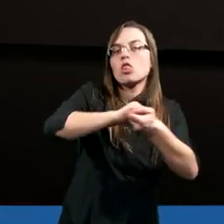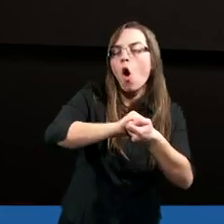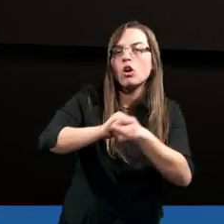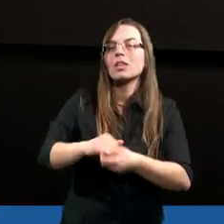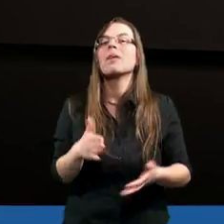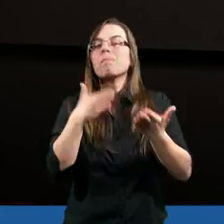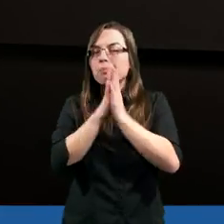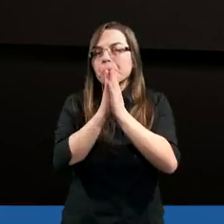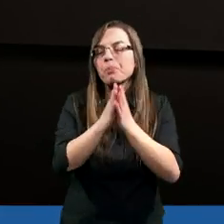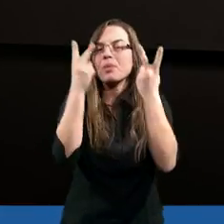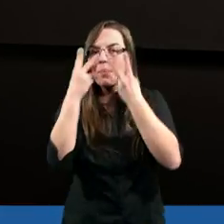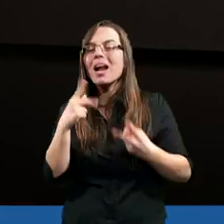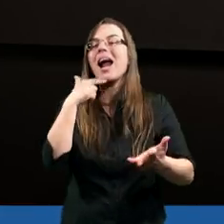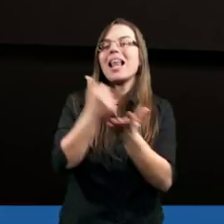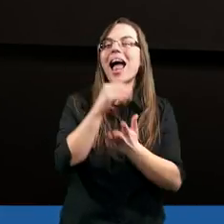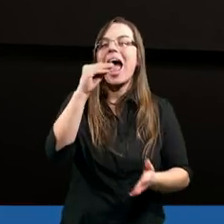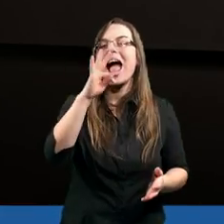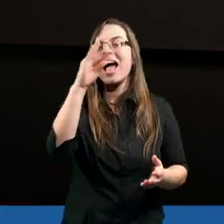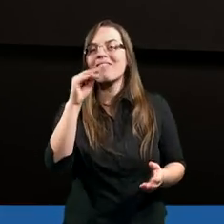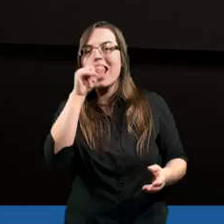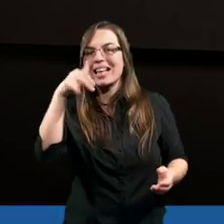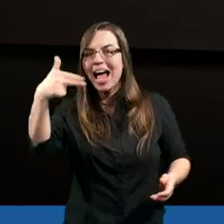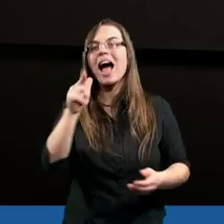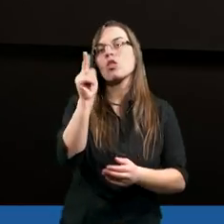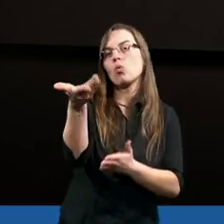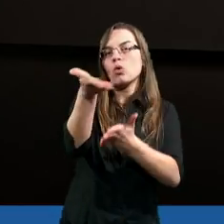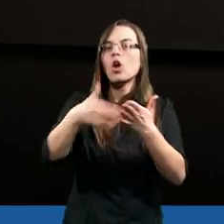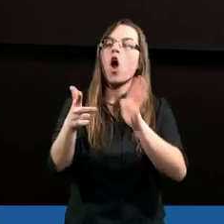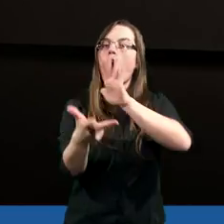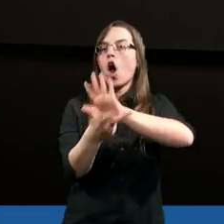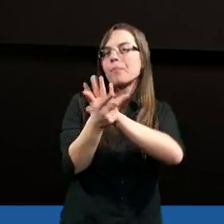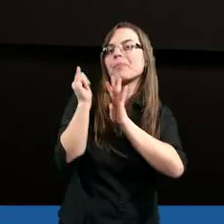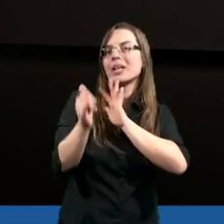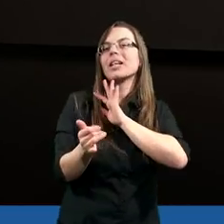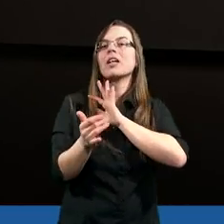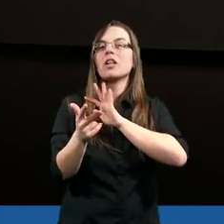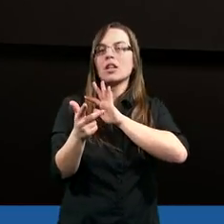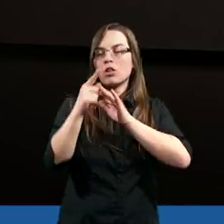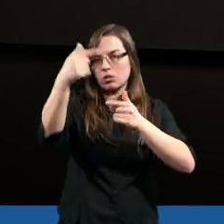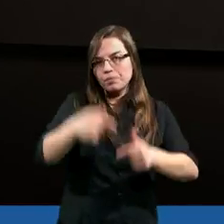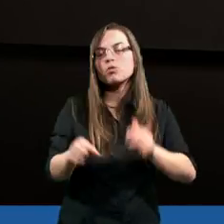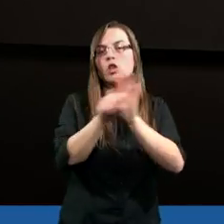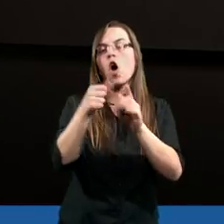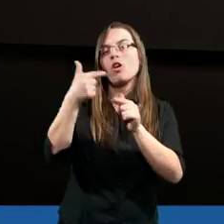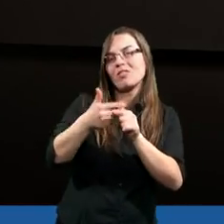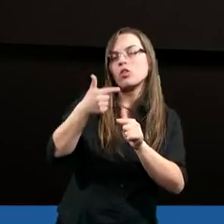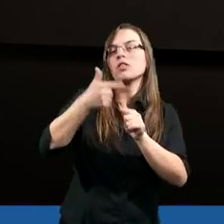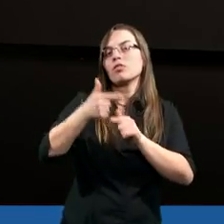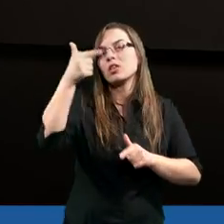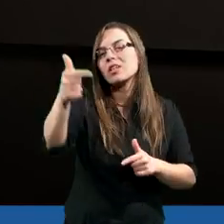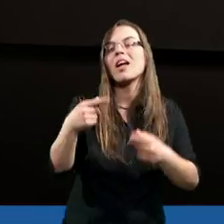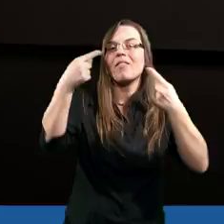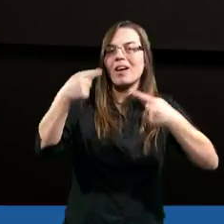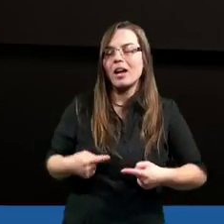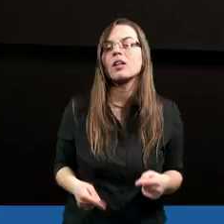Prosiłbym o przeczytanie listu do Efezjan, drugiego rozdziału osiemnastego i od dwudziestego do dwudziestego